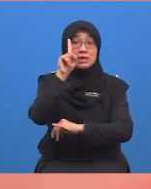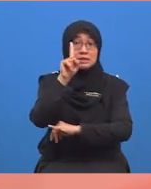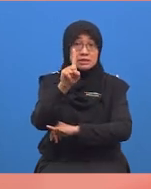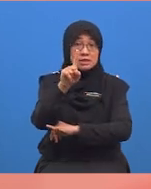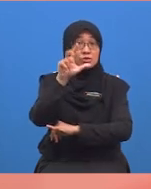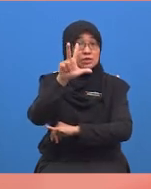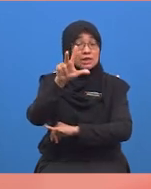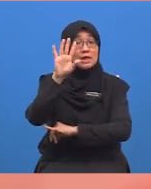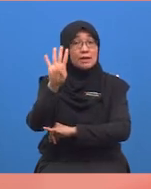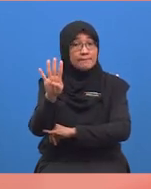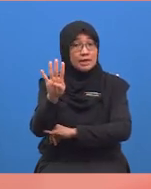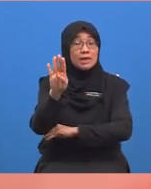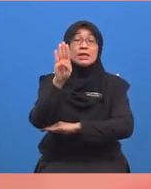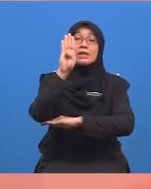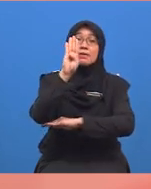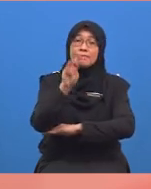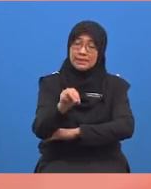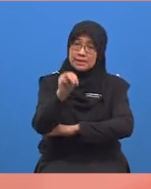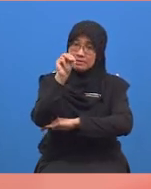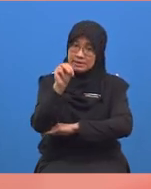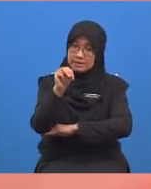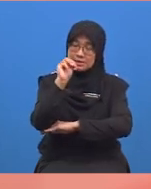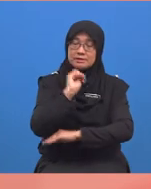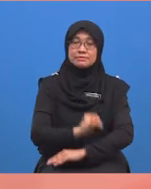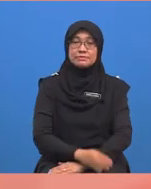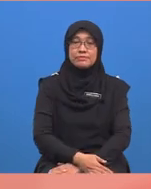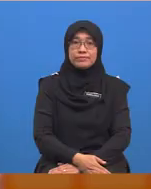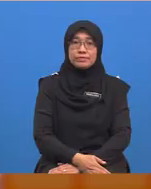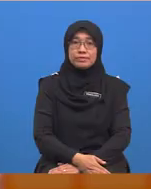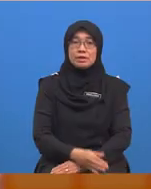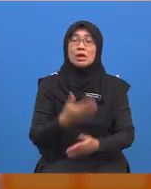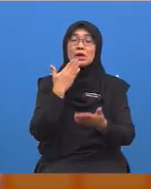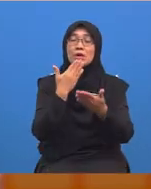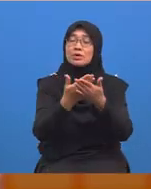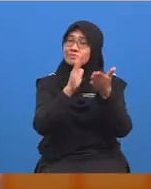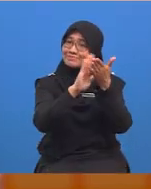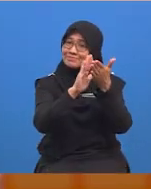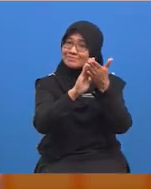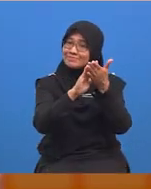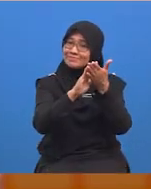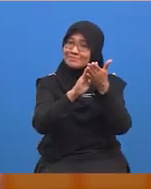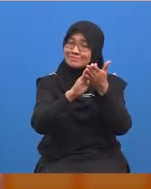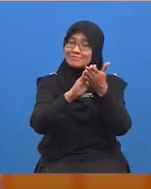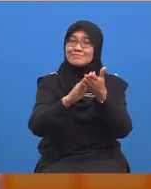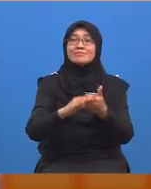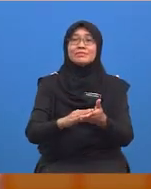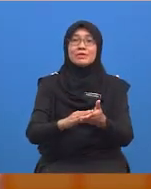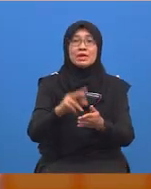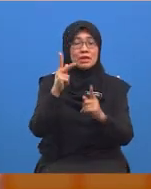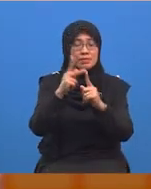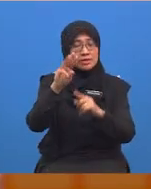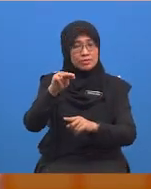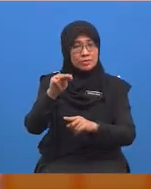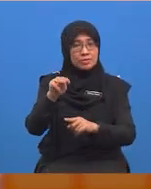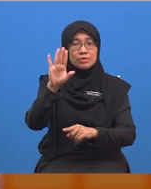seratus tiga puluh milimeter. Tahniah dan syabas cikgu ucapkan kepada murid-murid yang